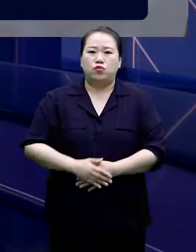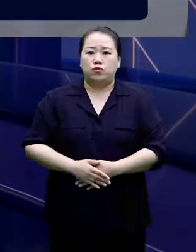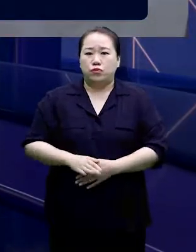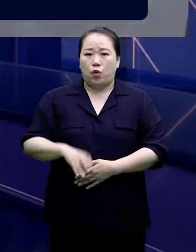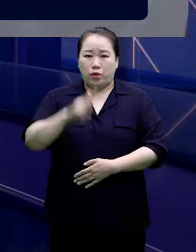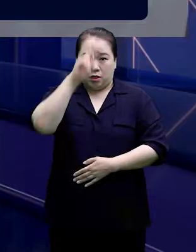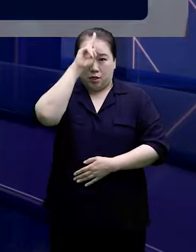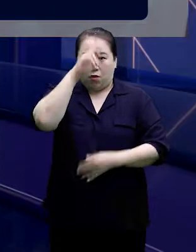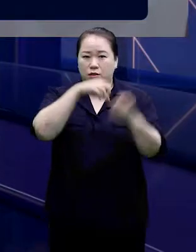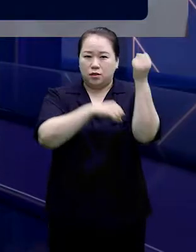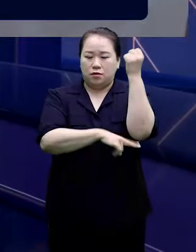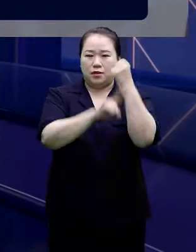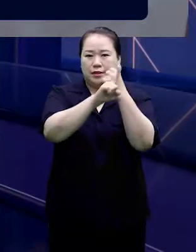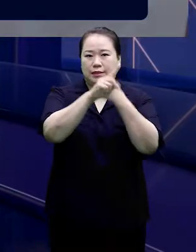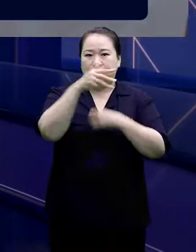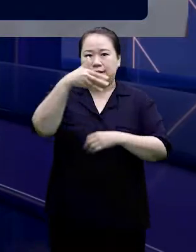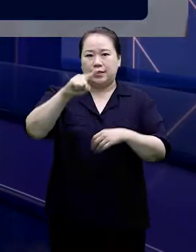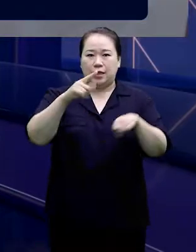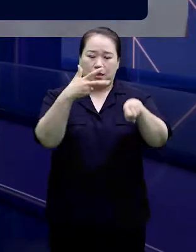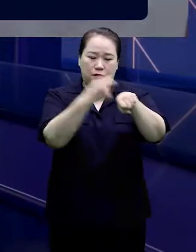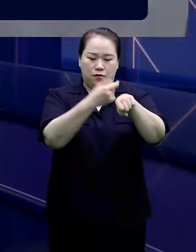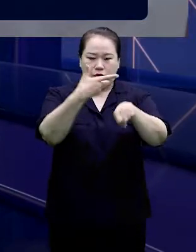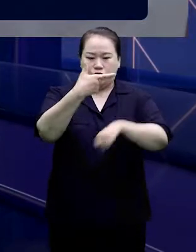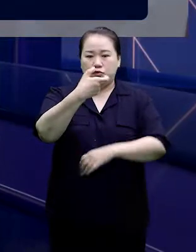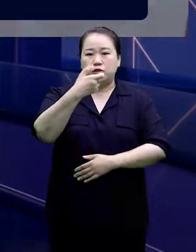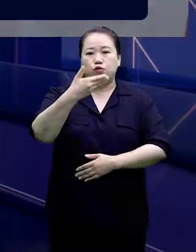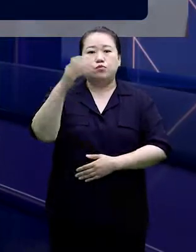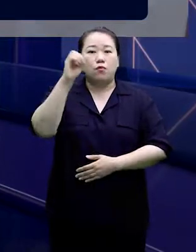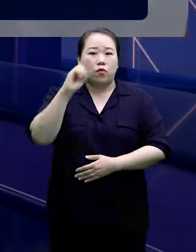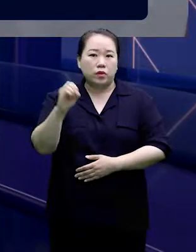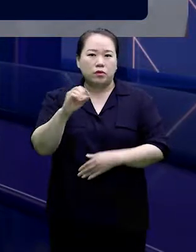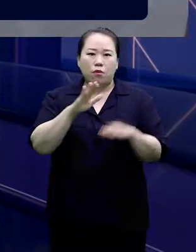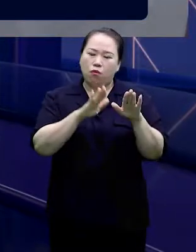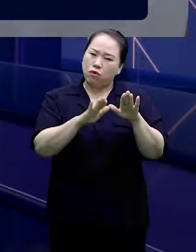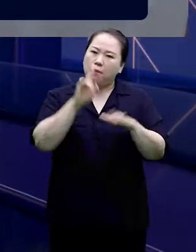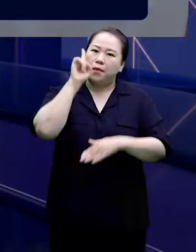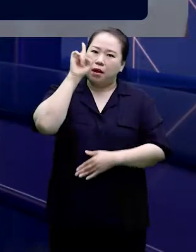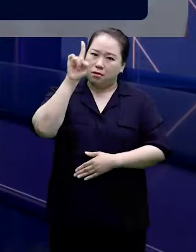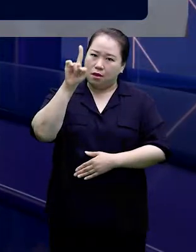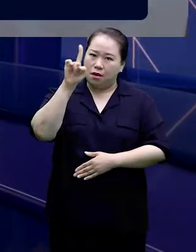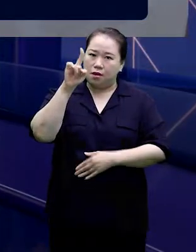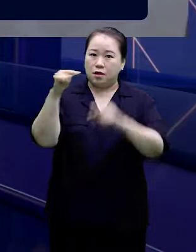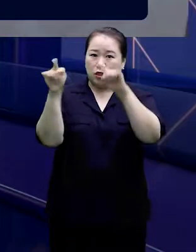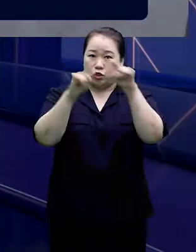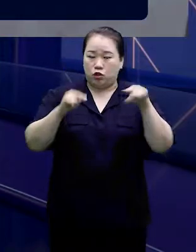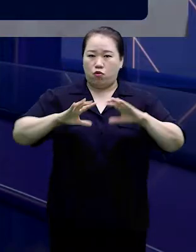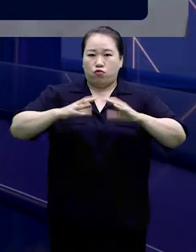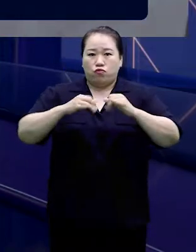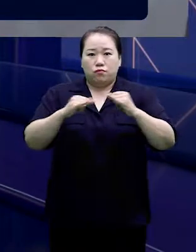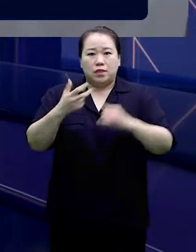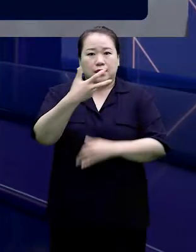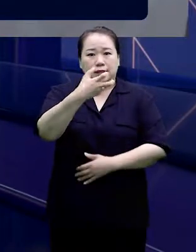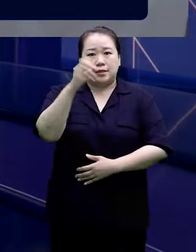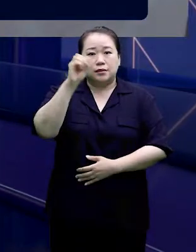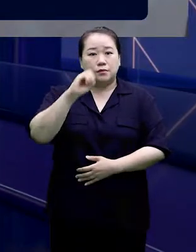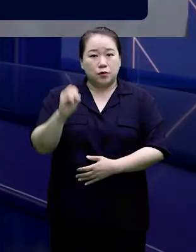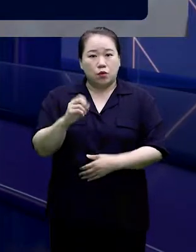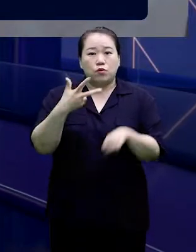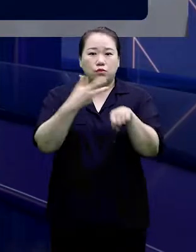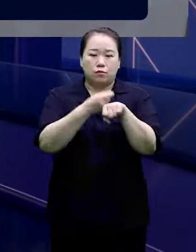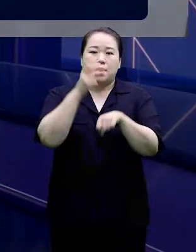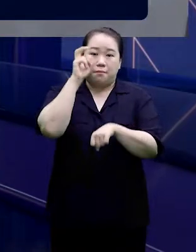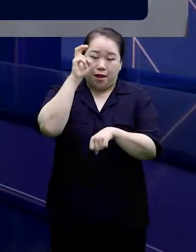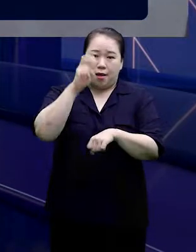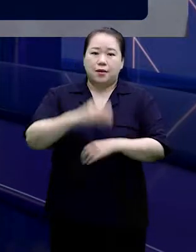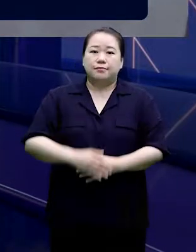%로 오늘이나 내일 중 전 국민 70% 접종이 가능할 전망입니다. 어제까지